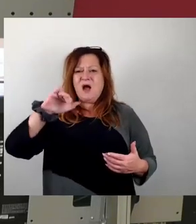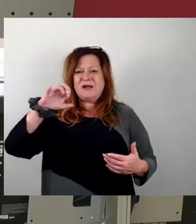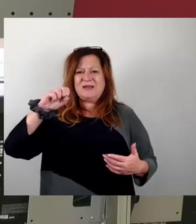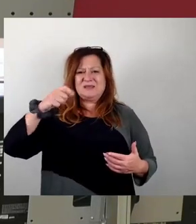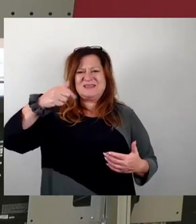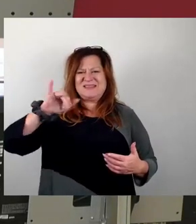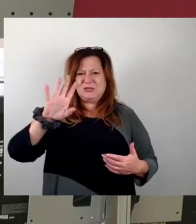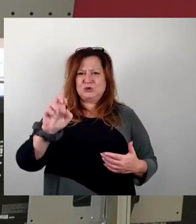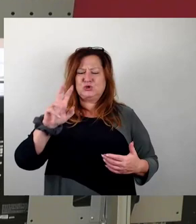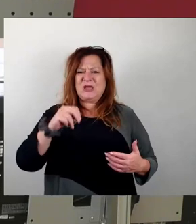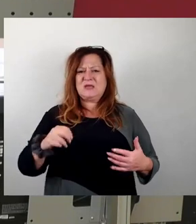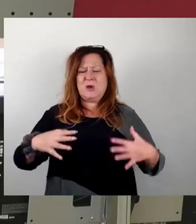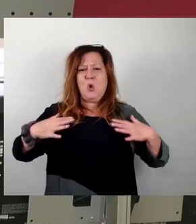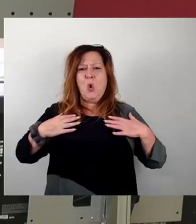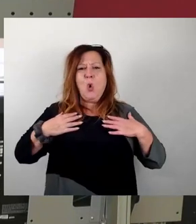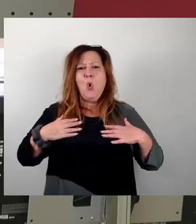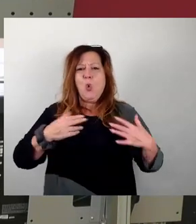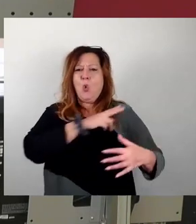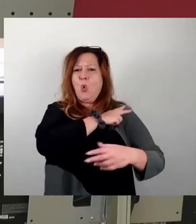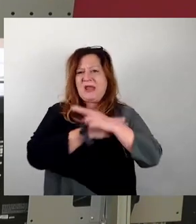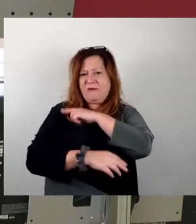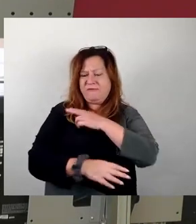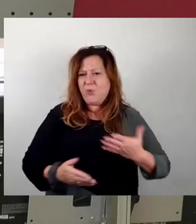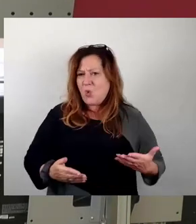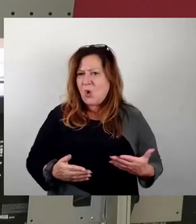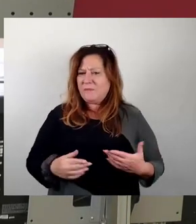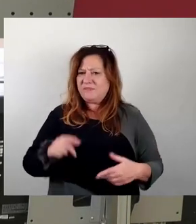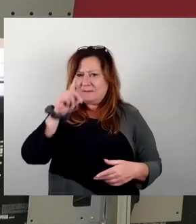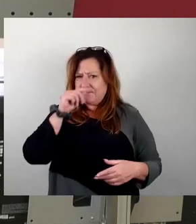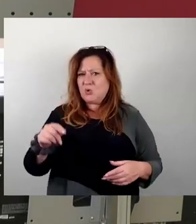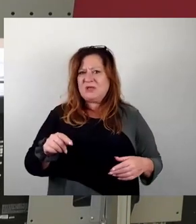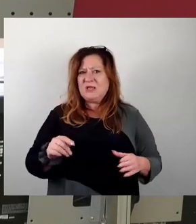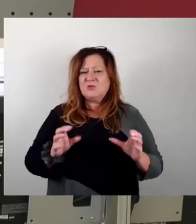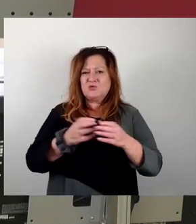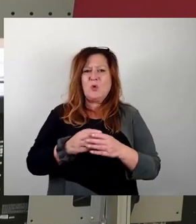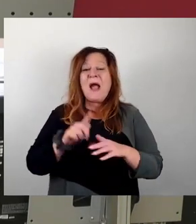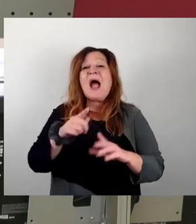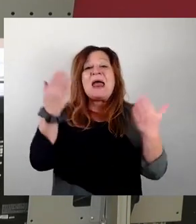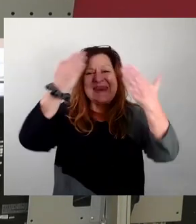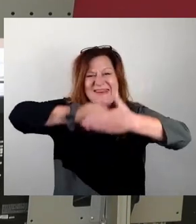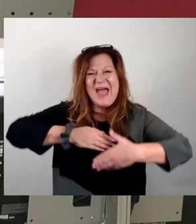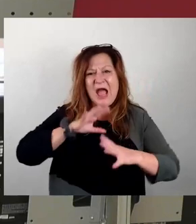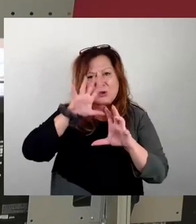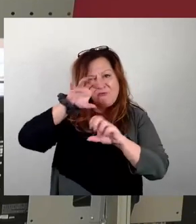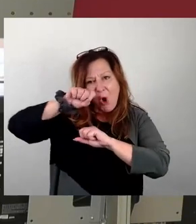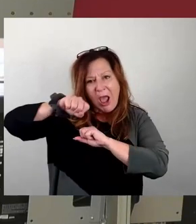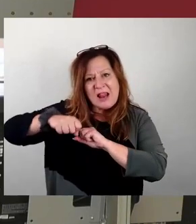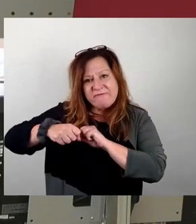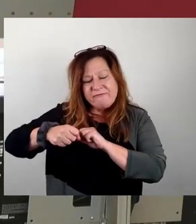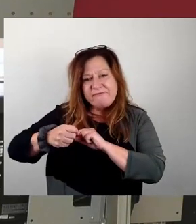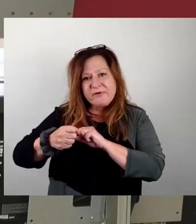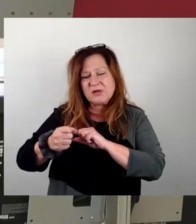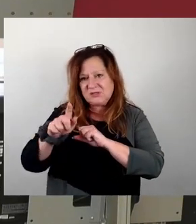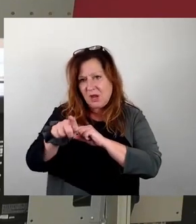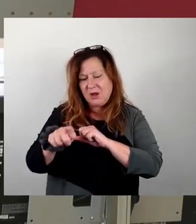die Putin-Truppe, der auf dem Motorrad, der Nachtwölfe und so weiter, ist es natürlich völlig deplatziert. Es ist allerdings